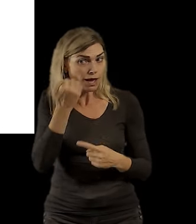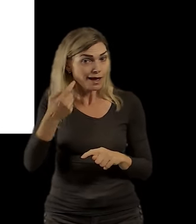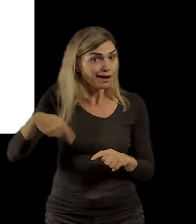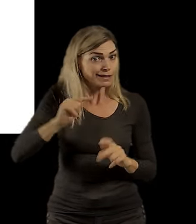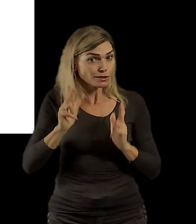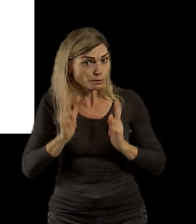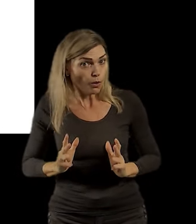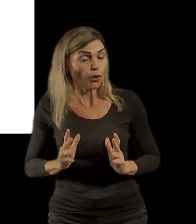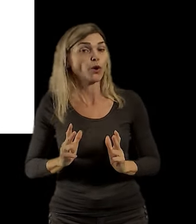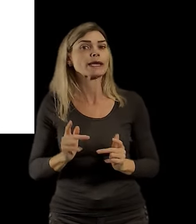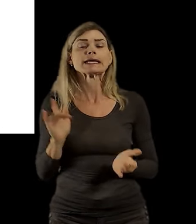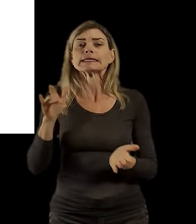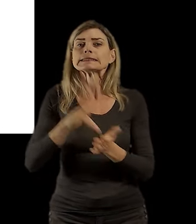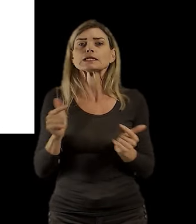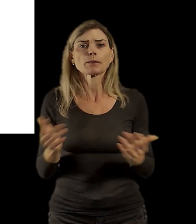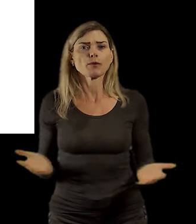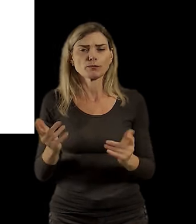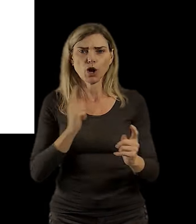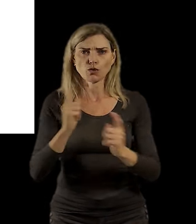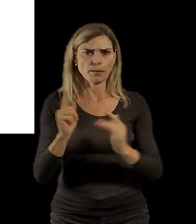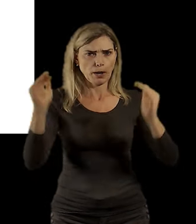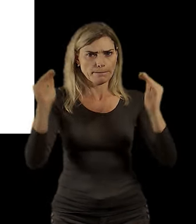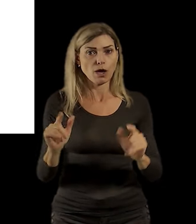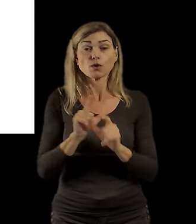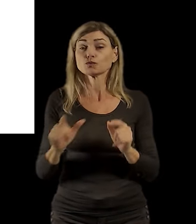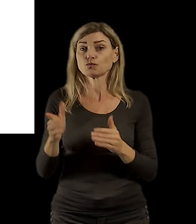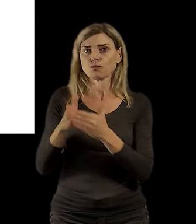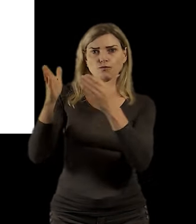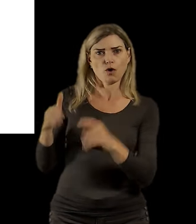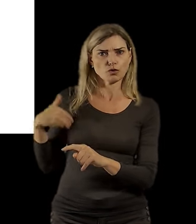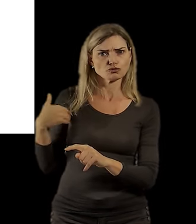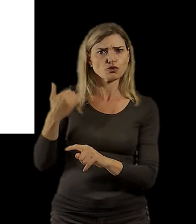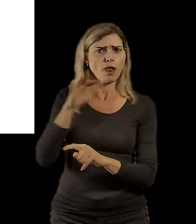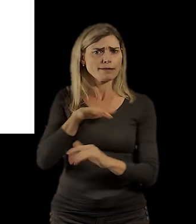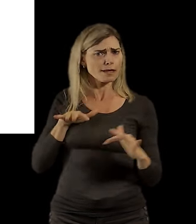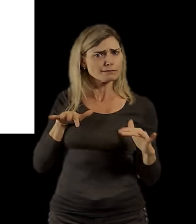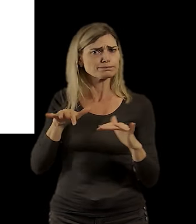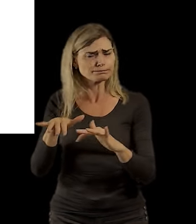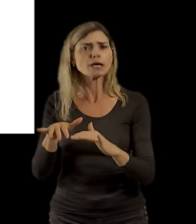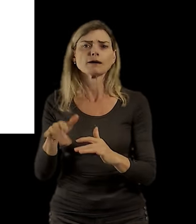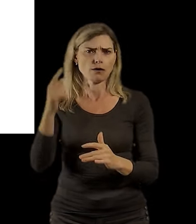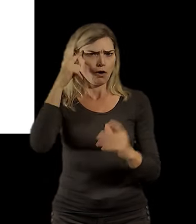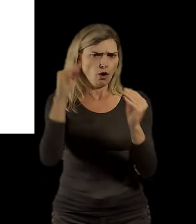to prostě o sklídnění dopravy před školou, takový jako poměrně logický krok.